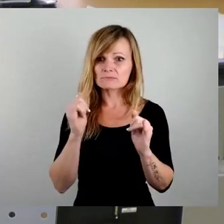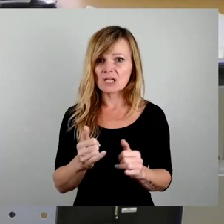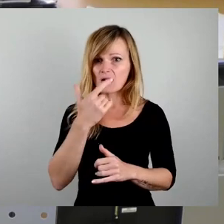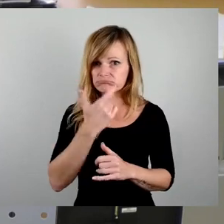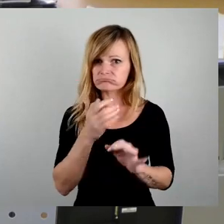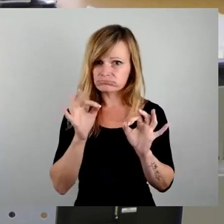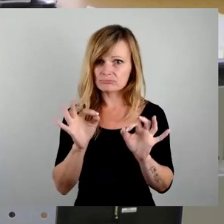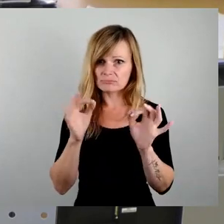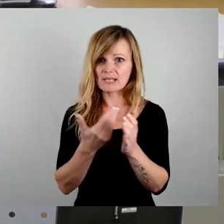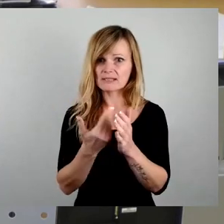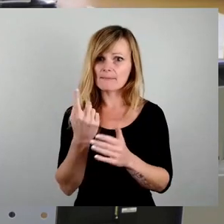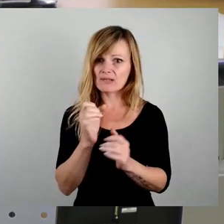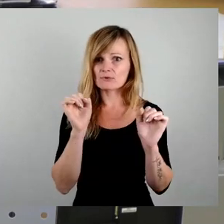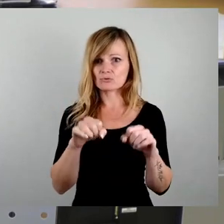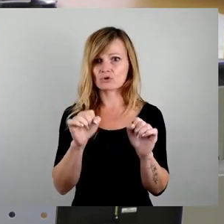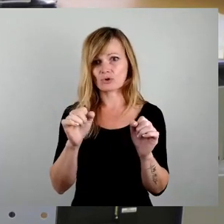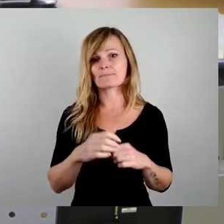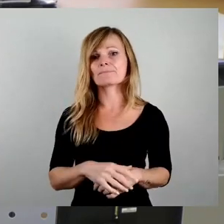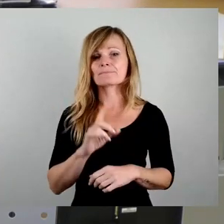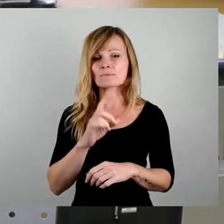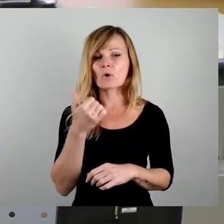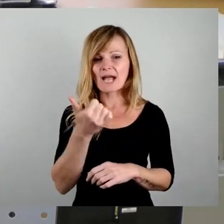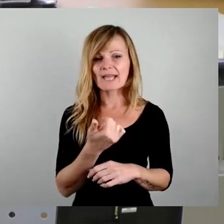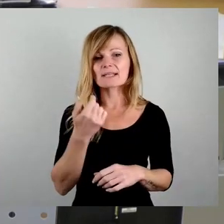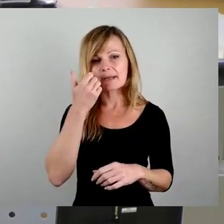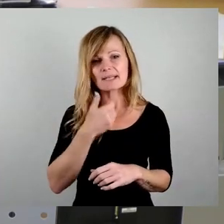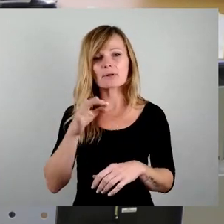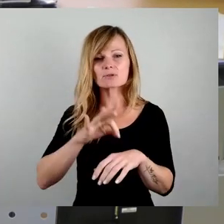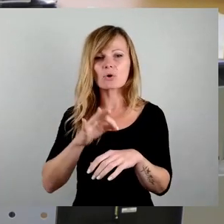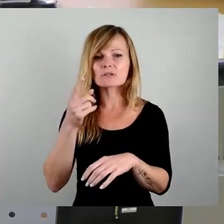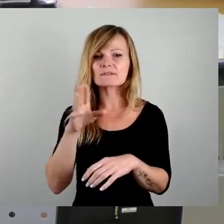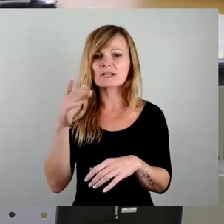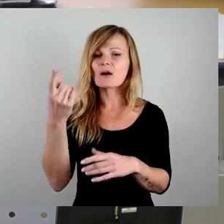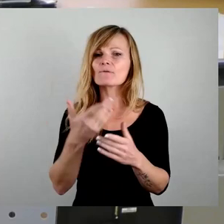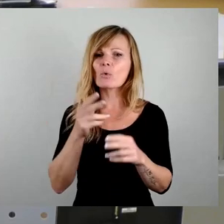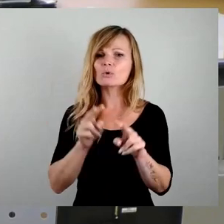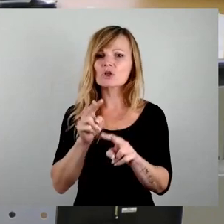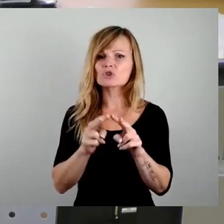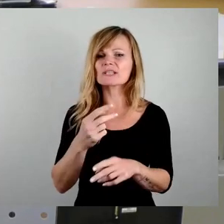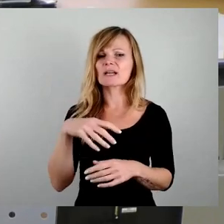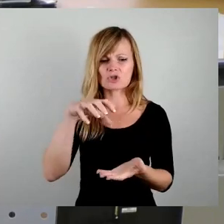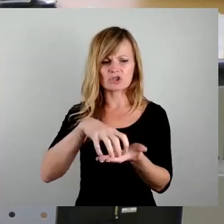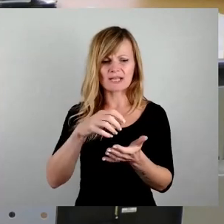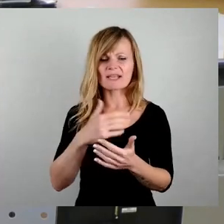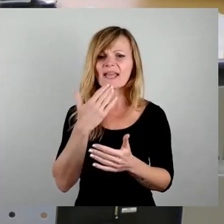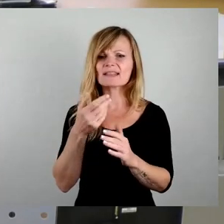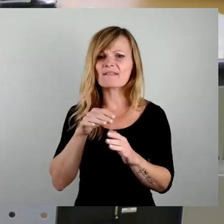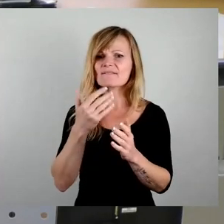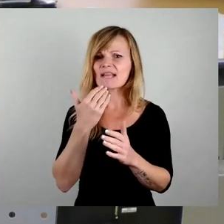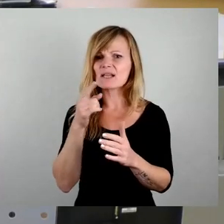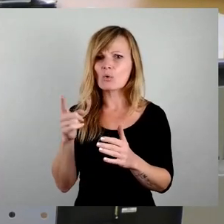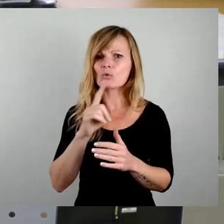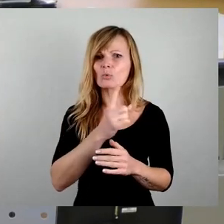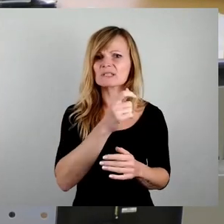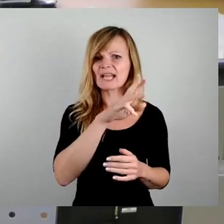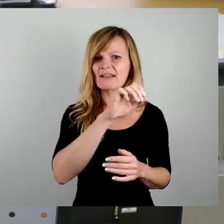wir der Sache zustimmen. Und vielleicht noch eine Sache, mein lieber Dr. Beppe, ist der Unterschied zwischen der Stadtentwässerung und der Drehberg- bzw.